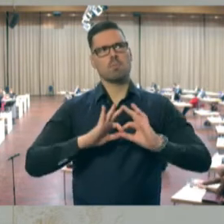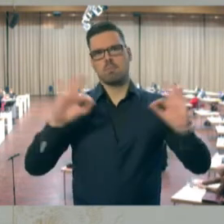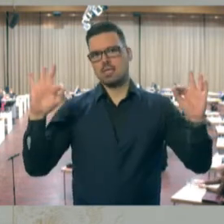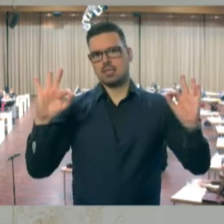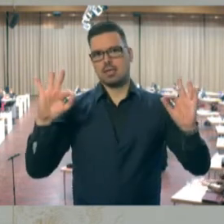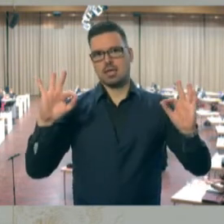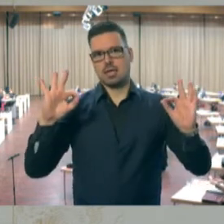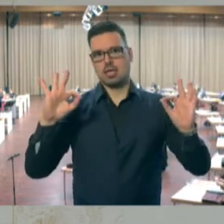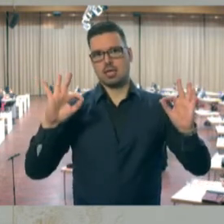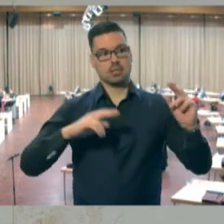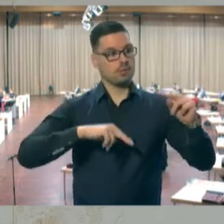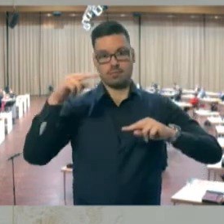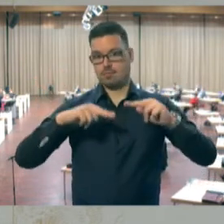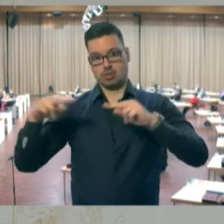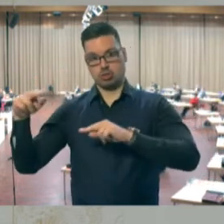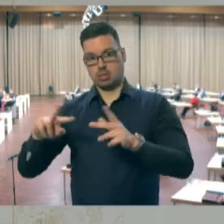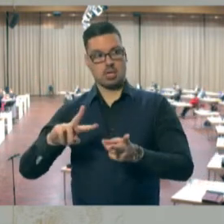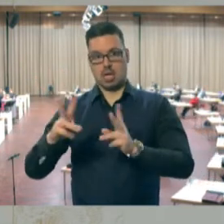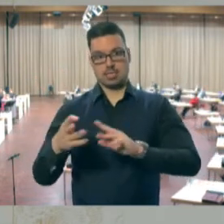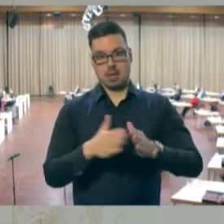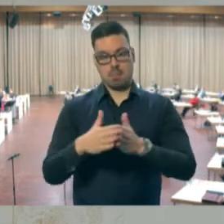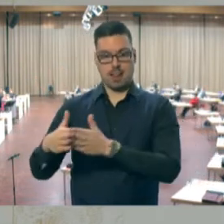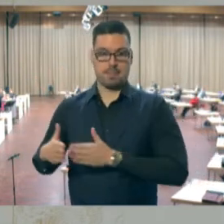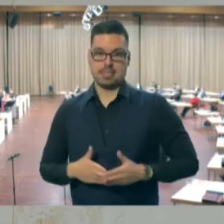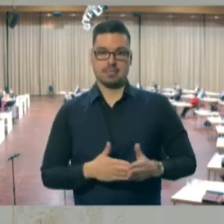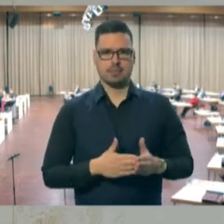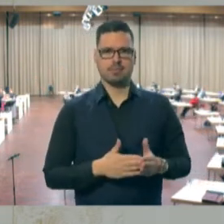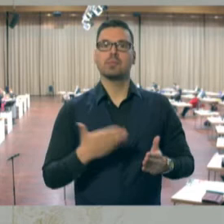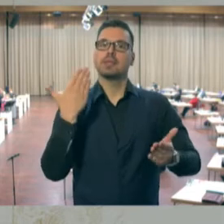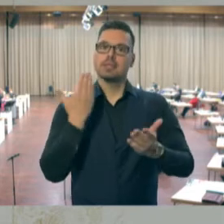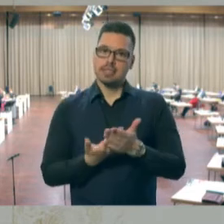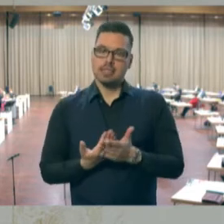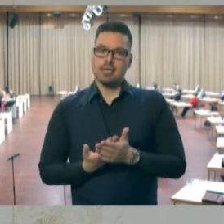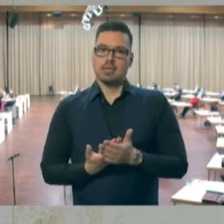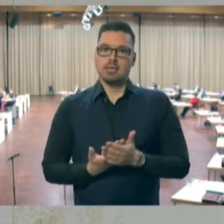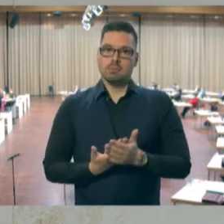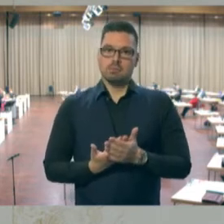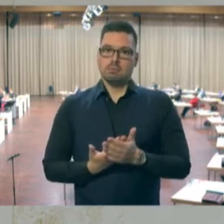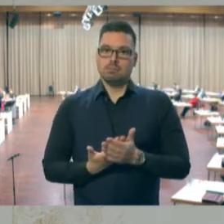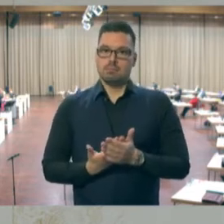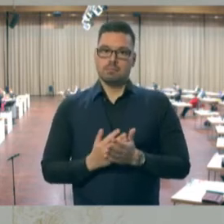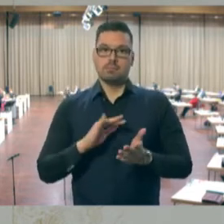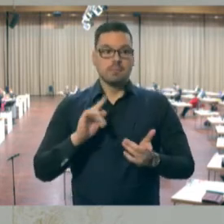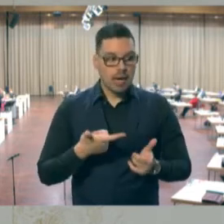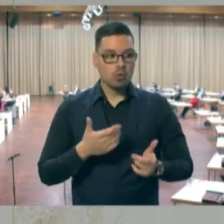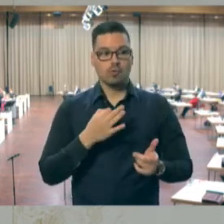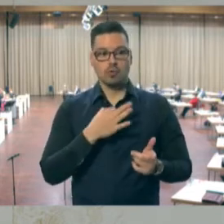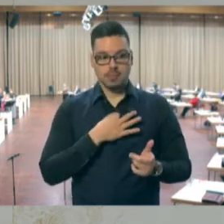als andere. Und das hat meines Erachtens auch mit dem Umstand zu tun, dass